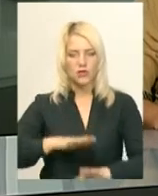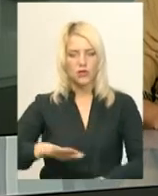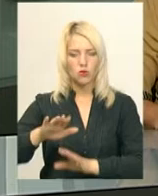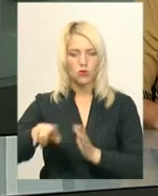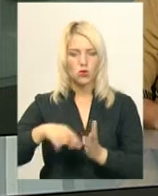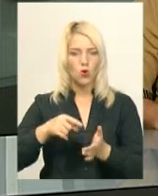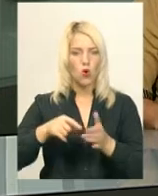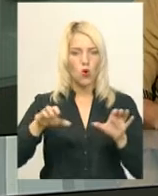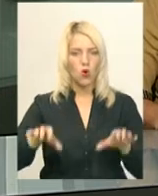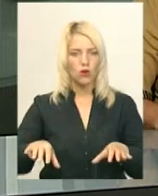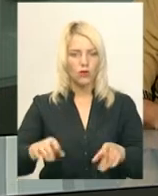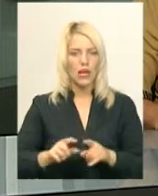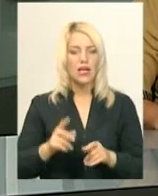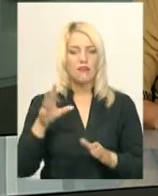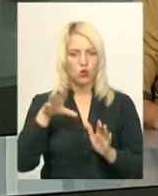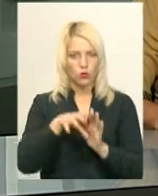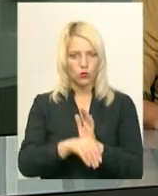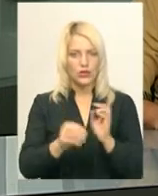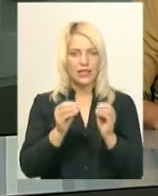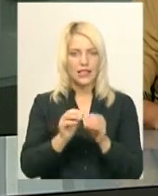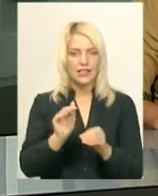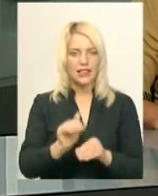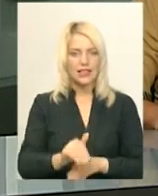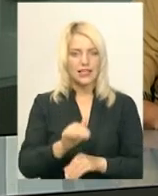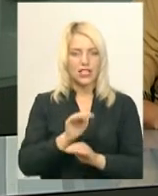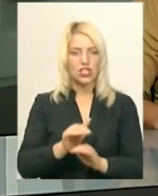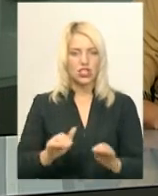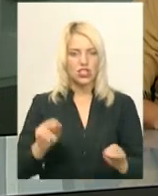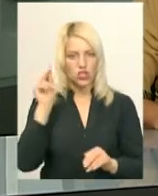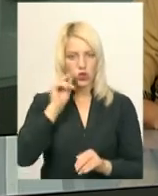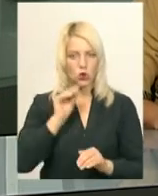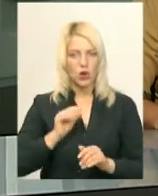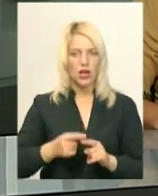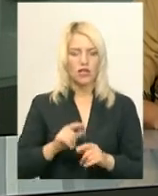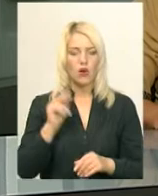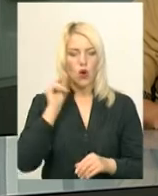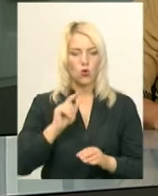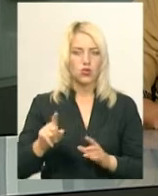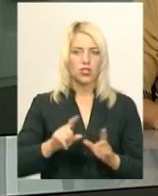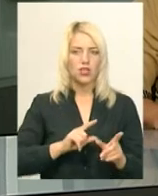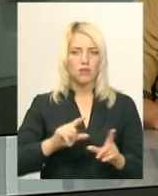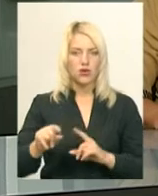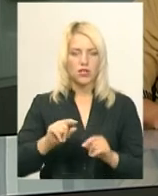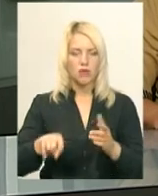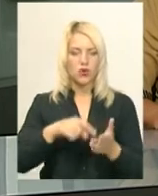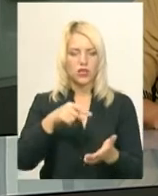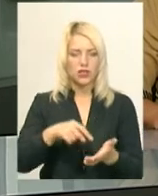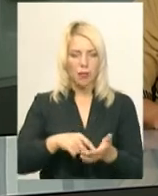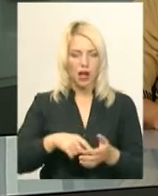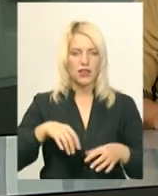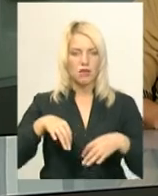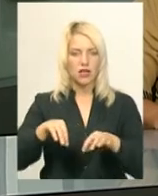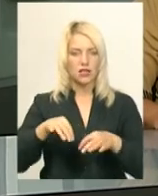Сергій Бабій. У тому числі 10 тисяч школярів. За словами Сергія Бабія, учні пересуваються муніципальним комунальним